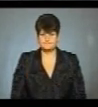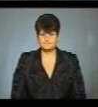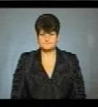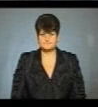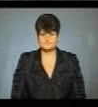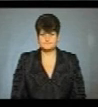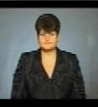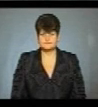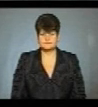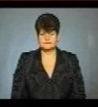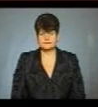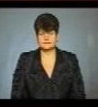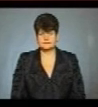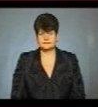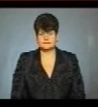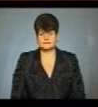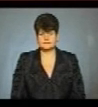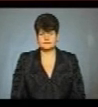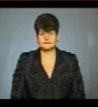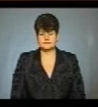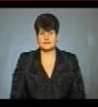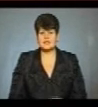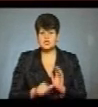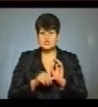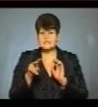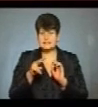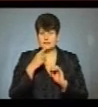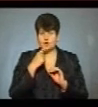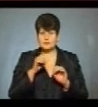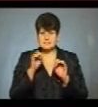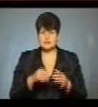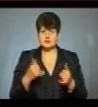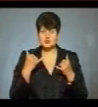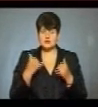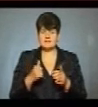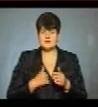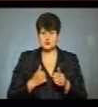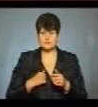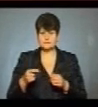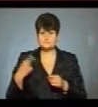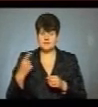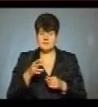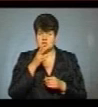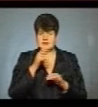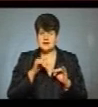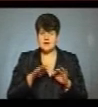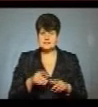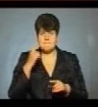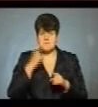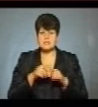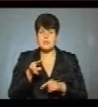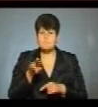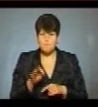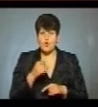Тернопільщина. Шість літрів крові здали сьогодні військовій Тернопільщині під час акції «Брати по